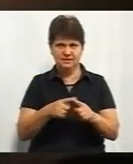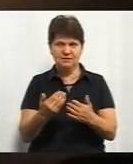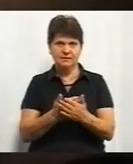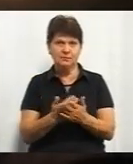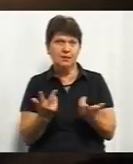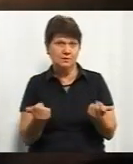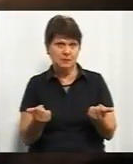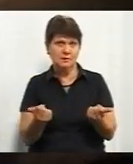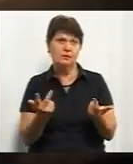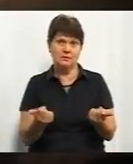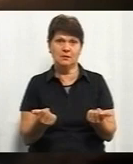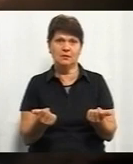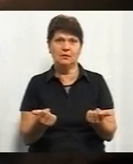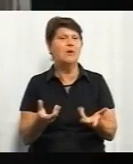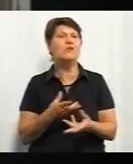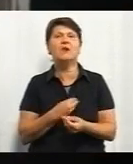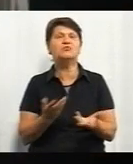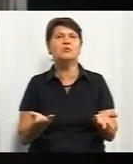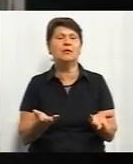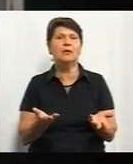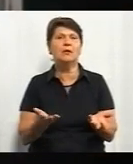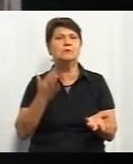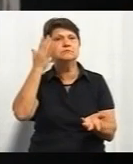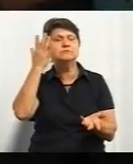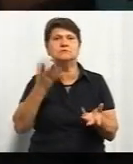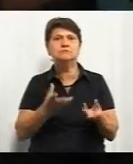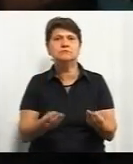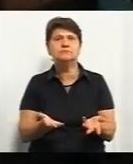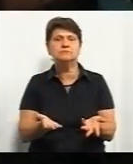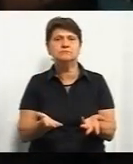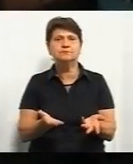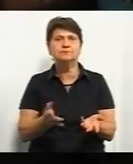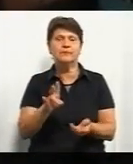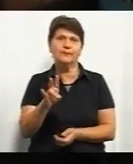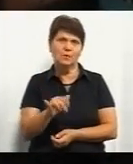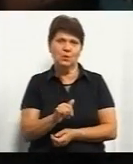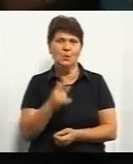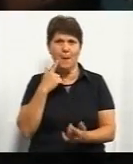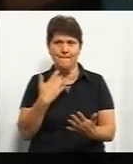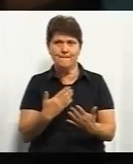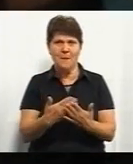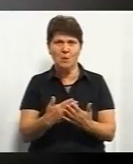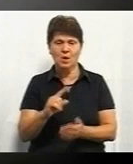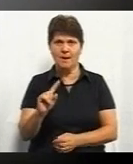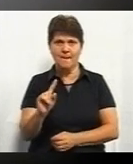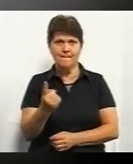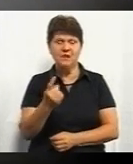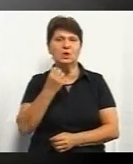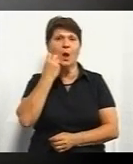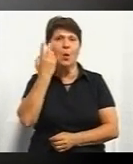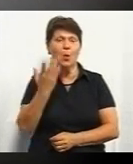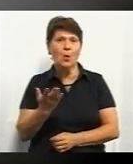Так. Враження ваші які? Ну, мабуть, вперше, коли